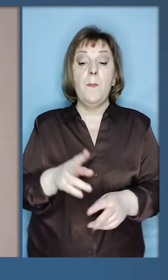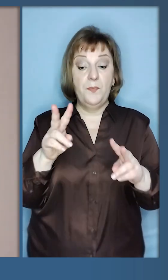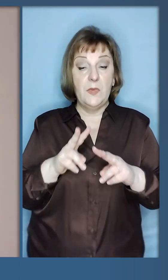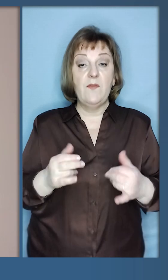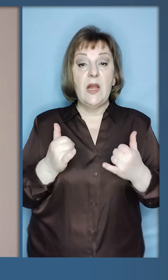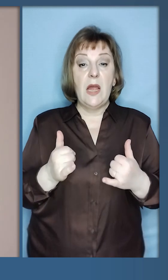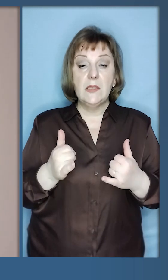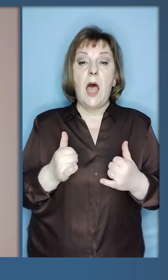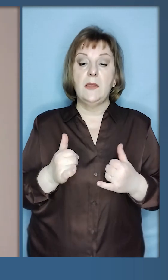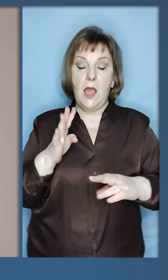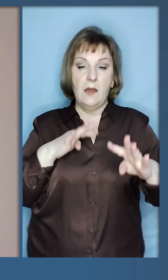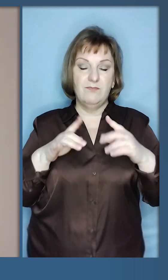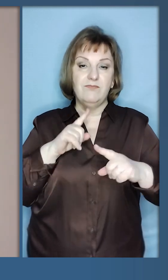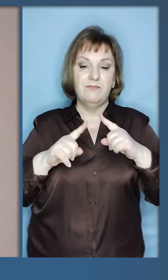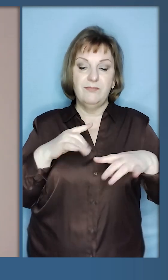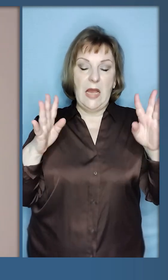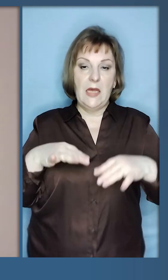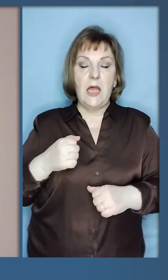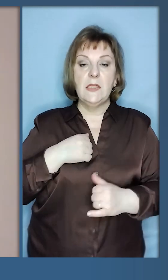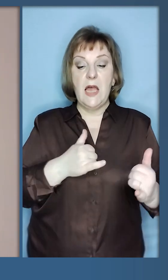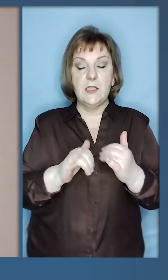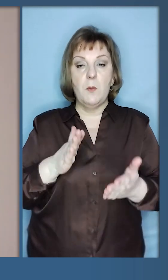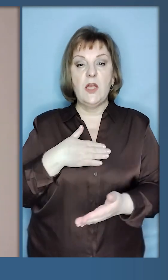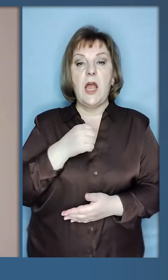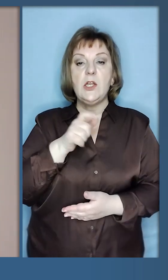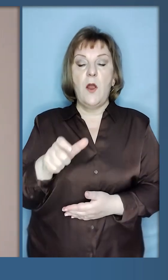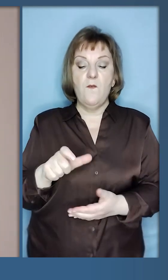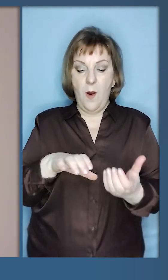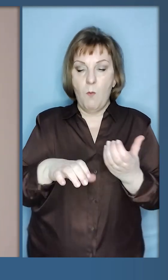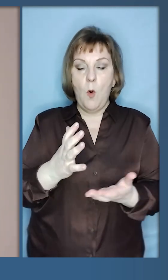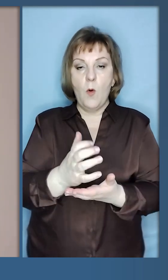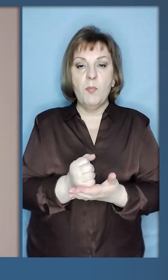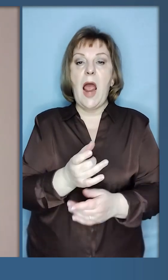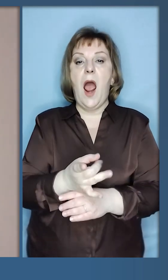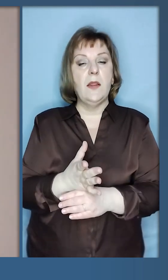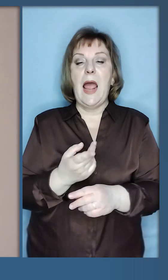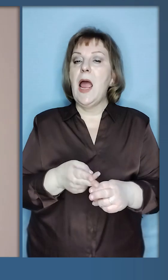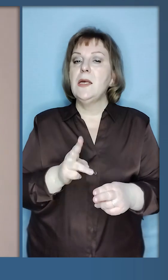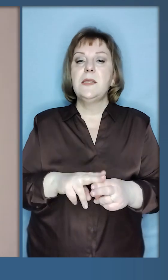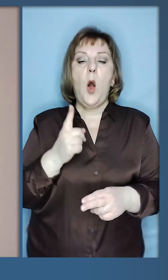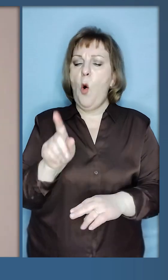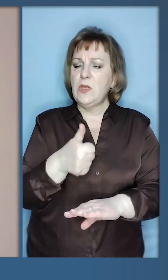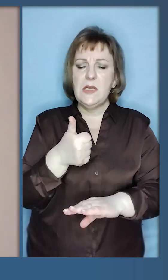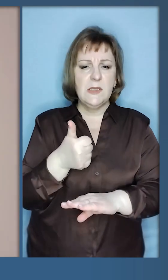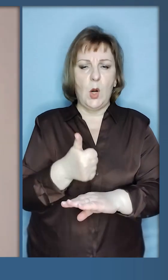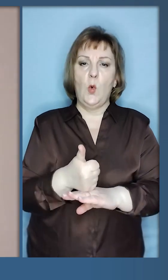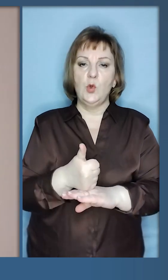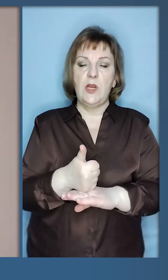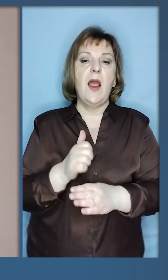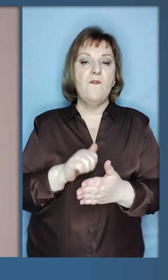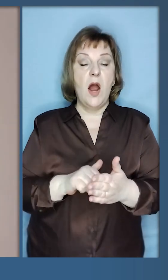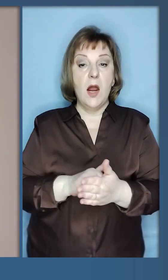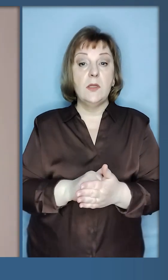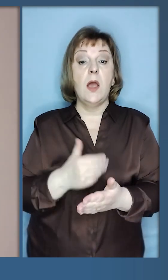Розглянували сьогодні наставці також забезпечення наших воїнів боєприпасами, артилерія – це один з ключових